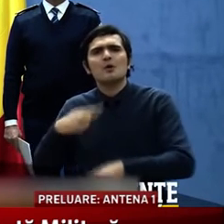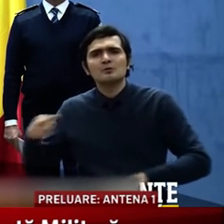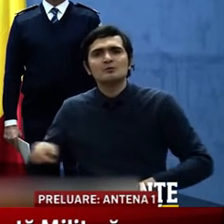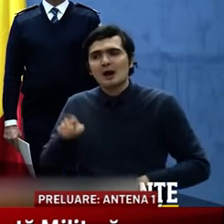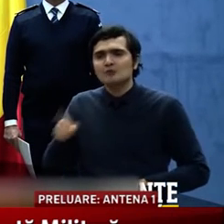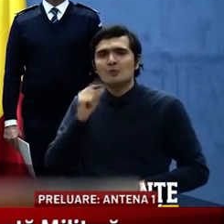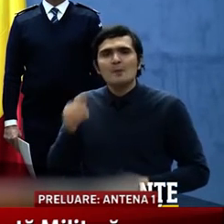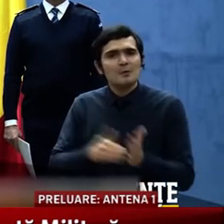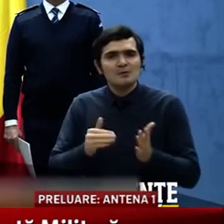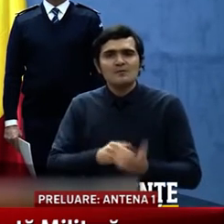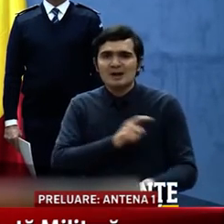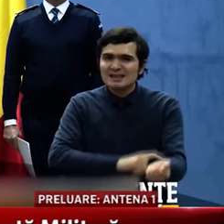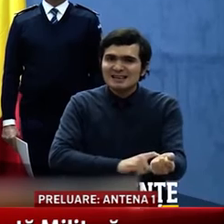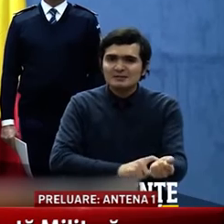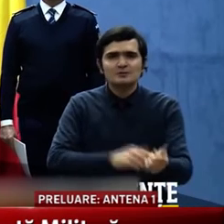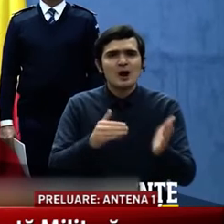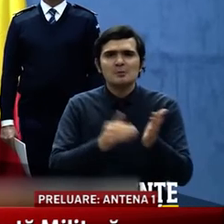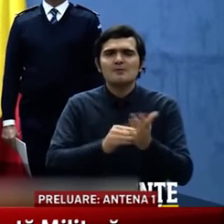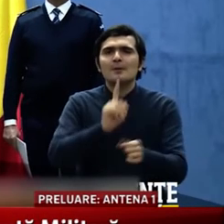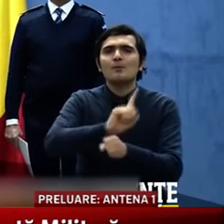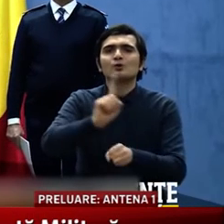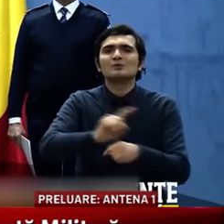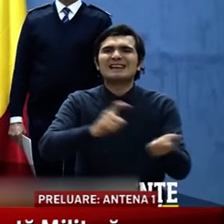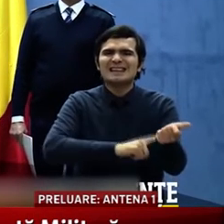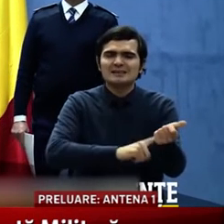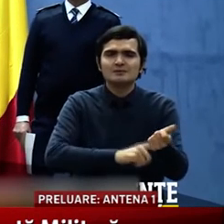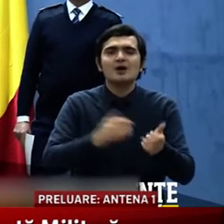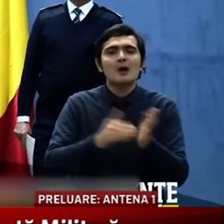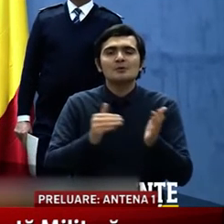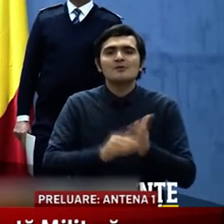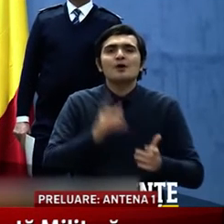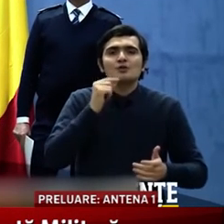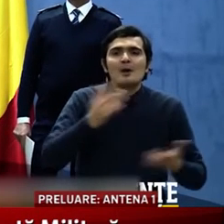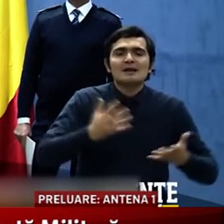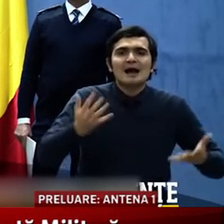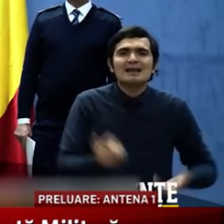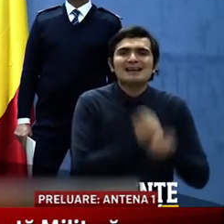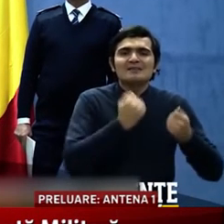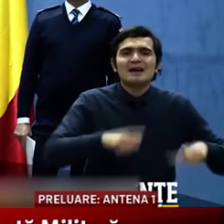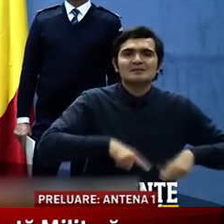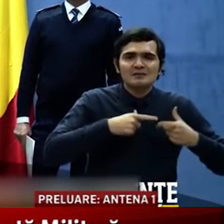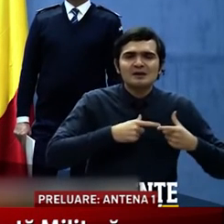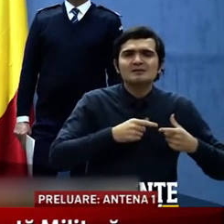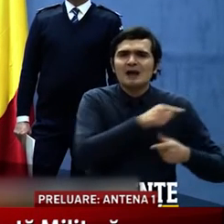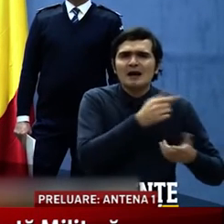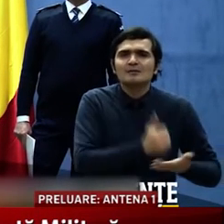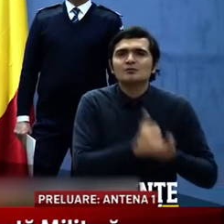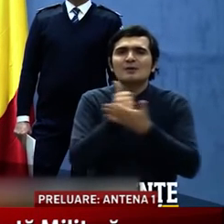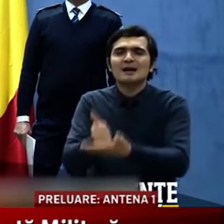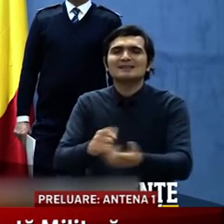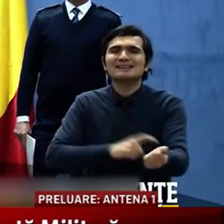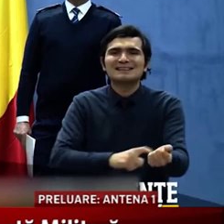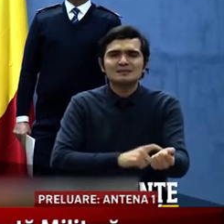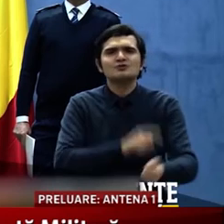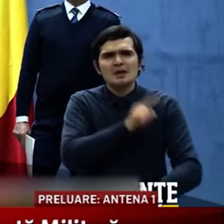nevoie de sânge, au nevoie de produse sanguine și au nevoie de salvatorii de vieți care sunt de fapt donatorii de sânge